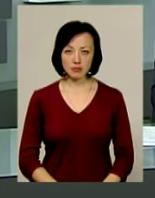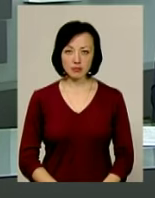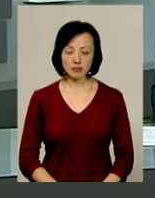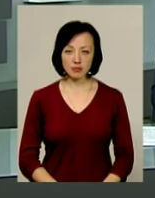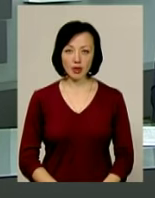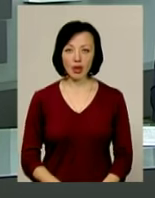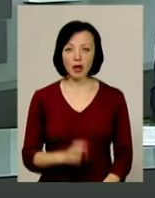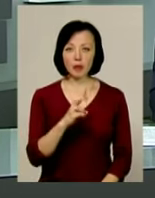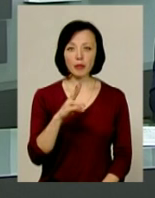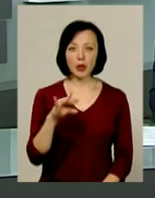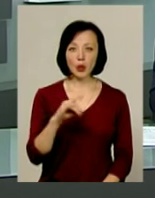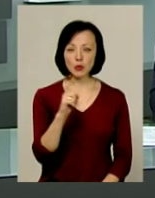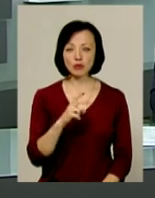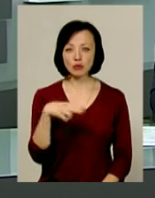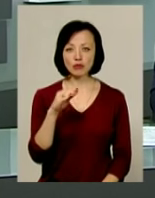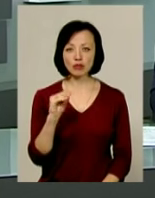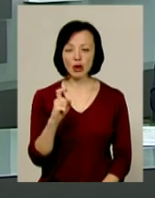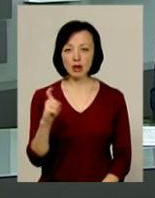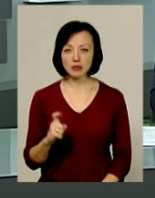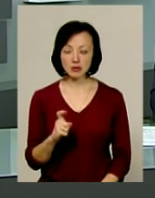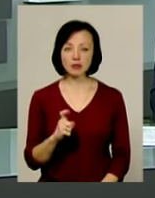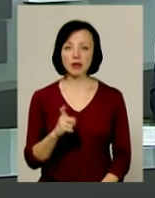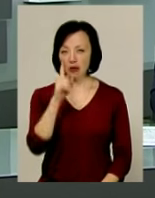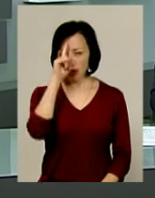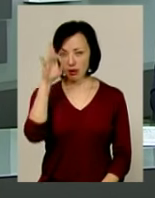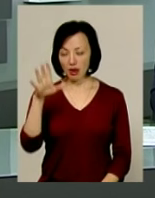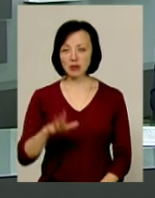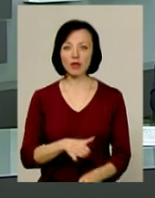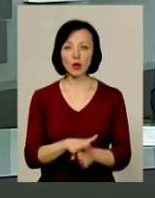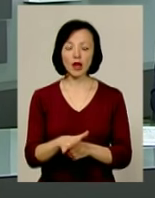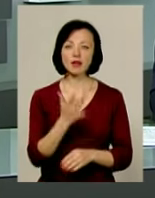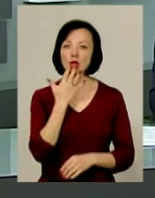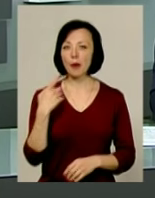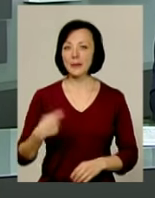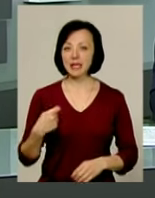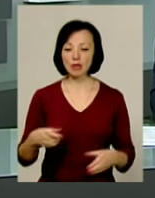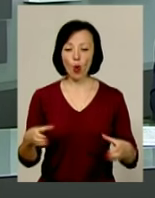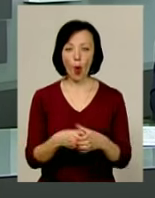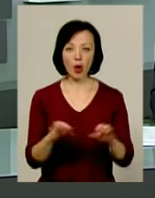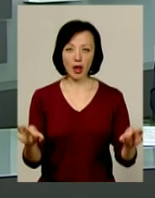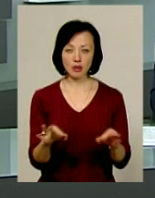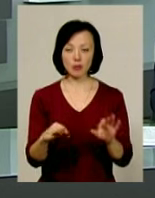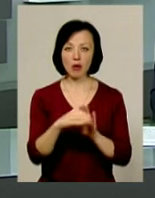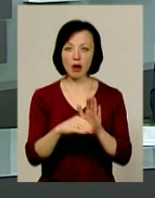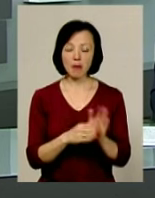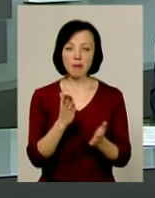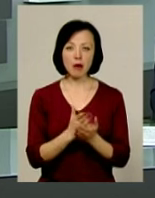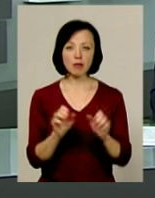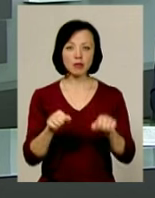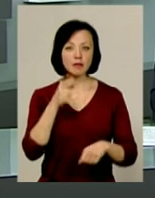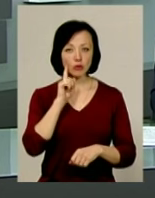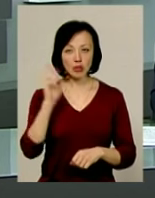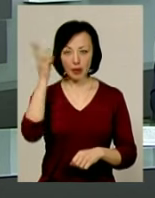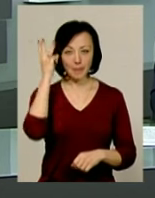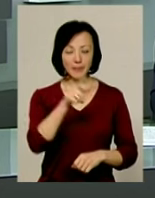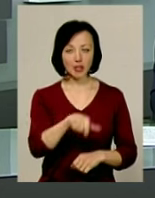Блюз, джаз, класика у виконанні Національного президентського оркестру. Такою програмою мали можливість насолодитися